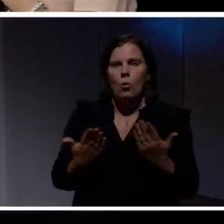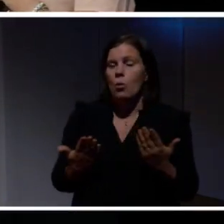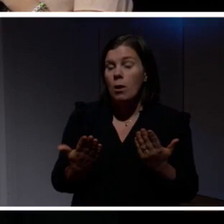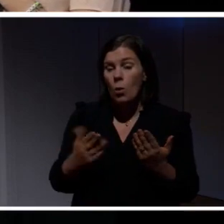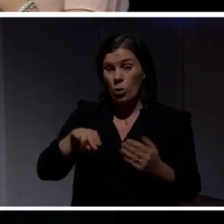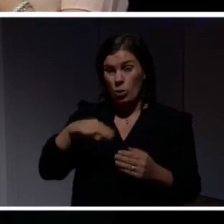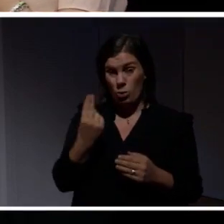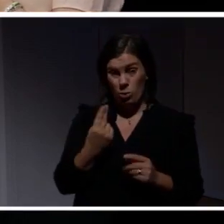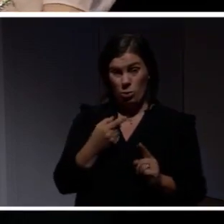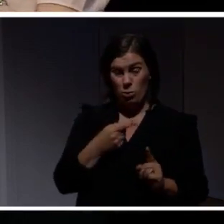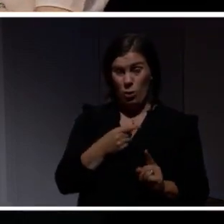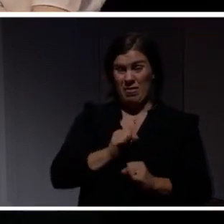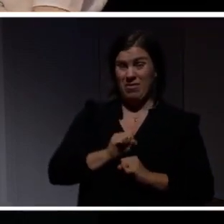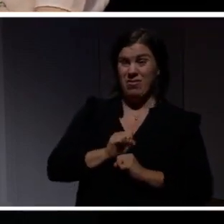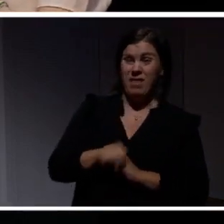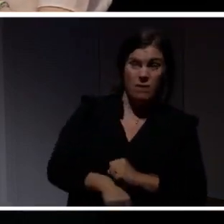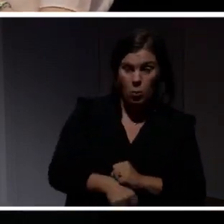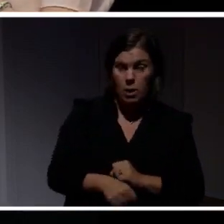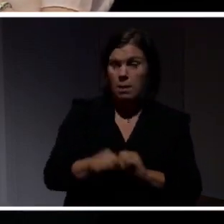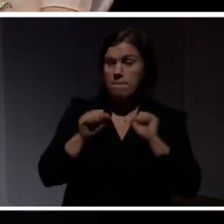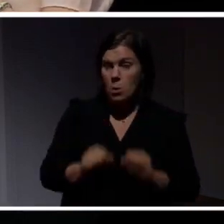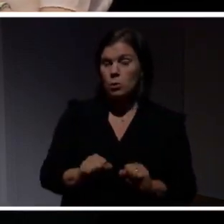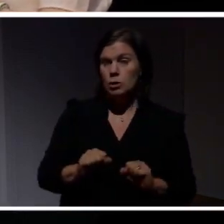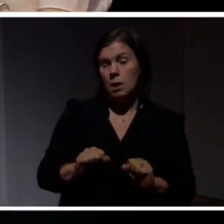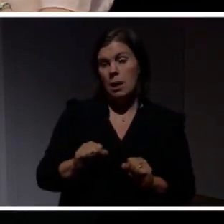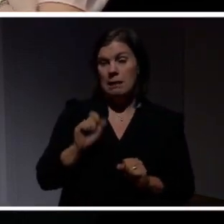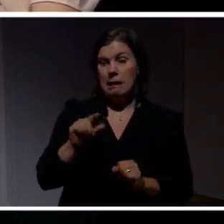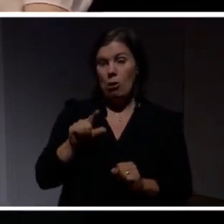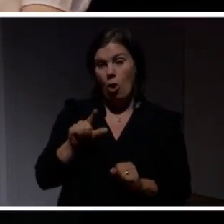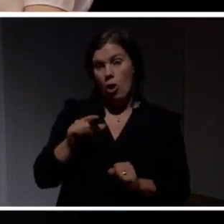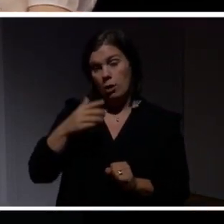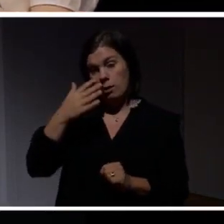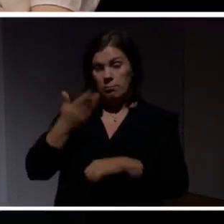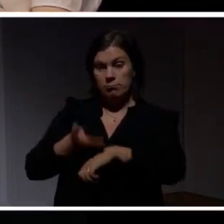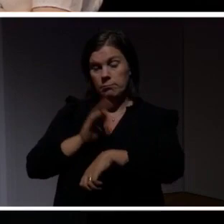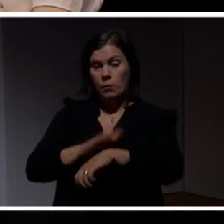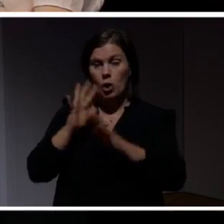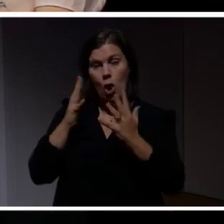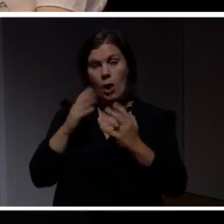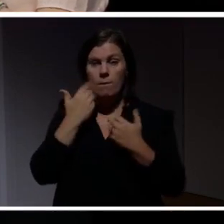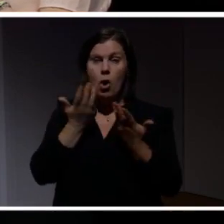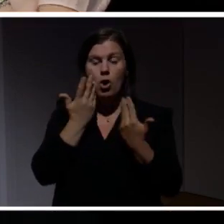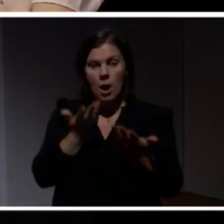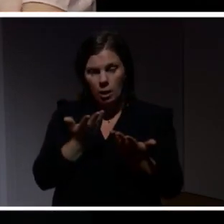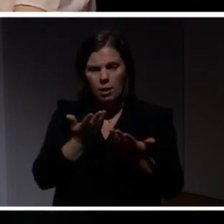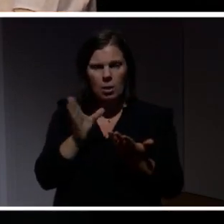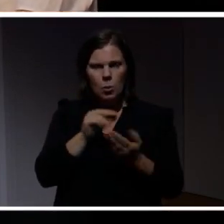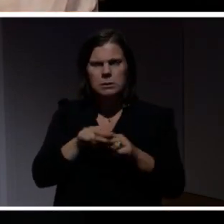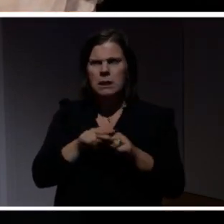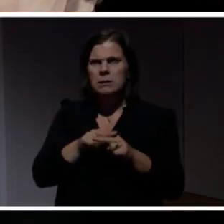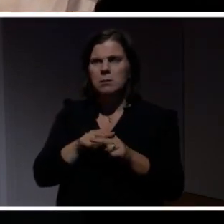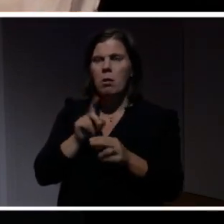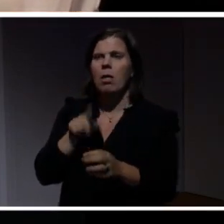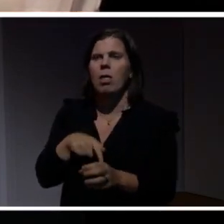nu när man mer eller mindre är tvungen att ha någon form av digital kompetens för att klara sig friktionsfritt i vardagen. Så en känsla var att jag